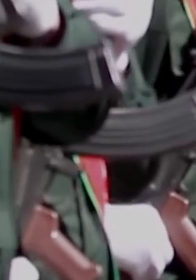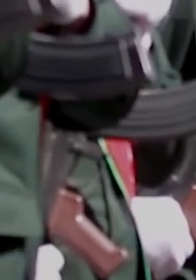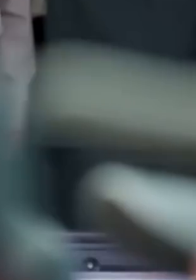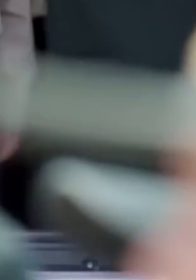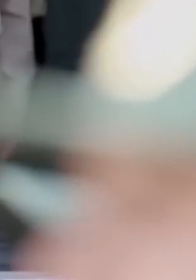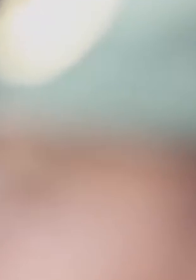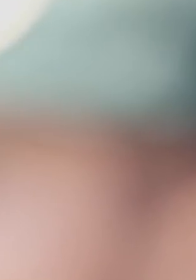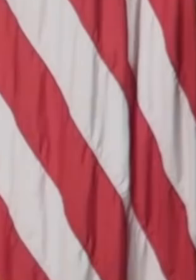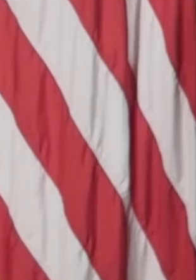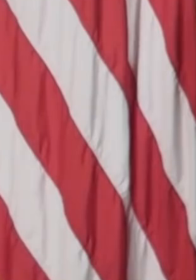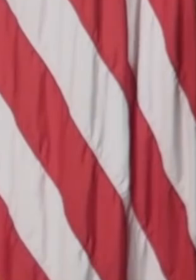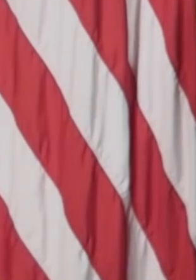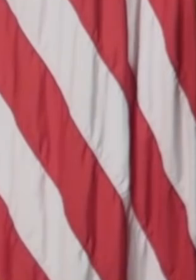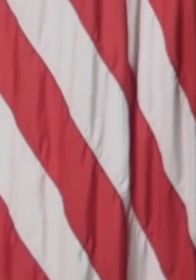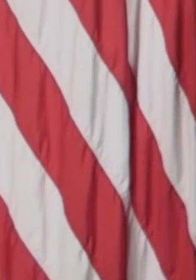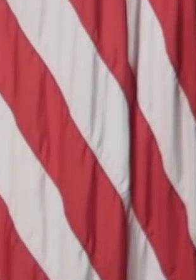צריך לומר את האמת.